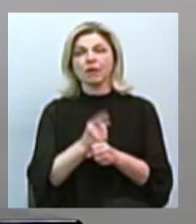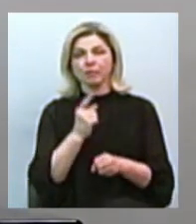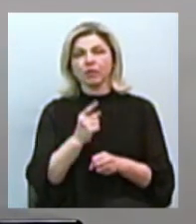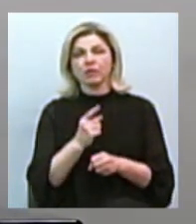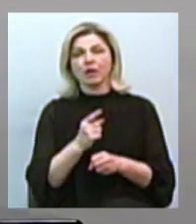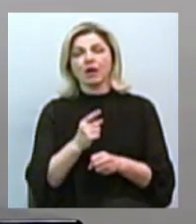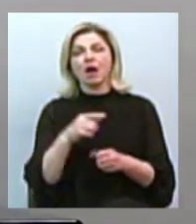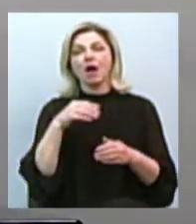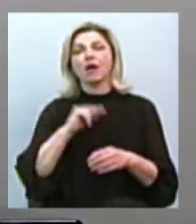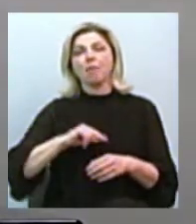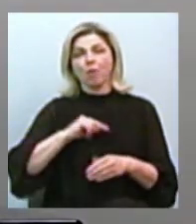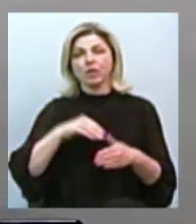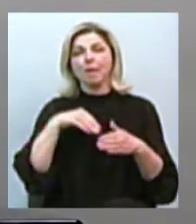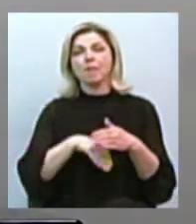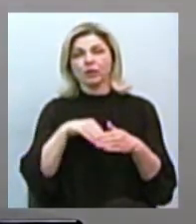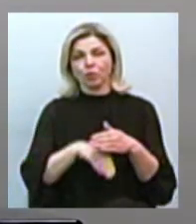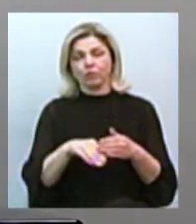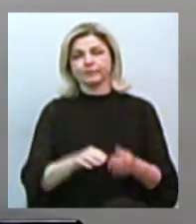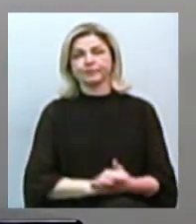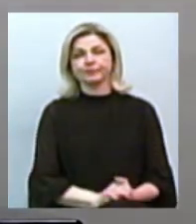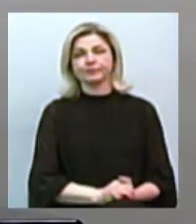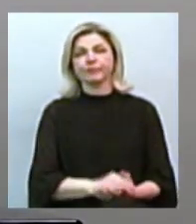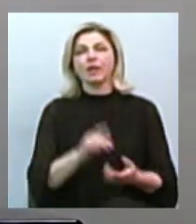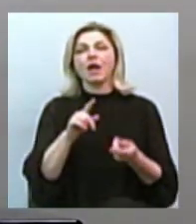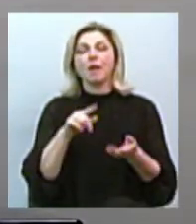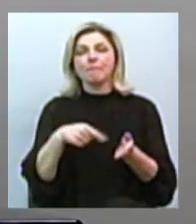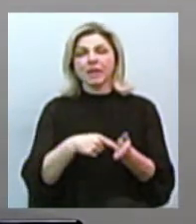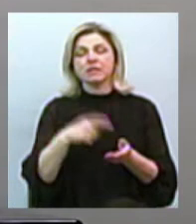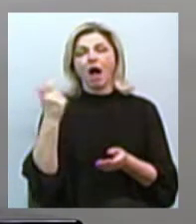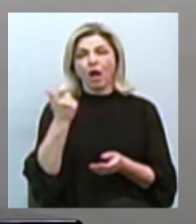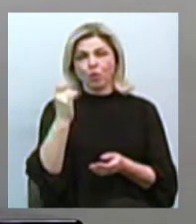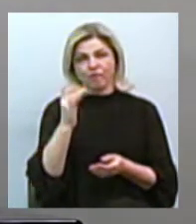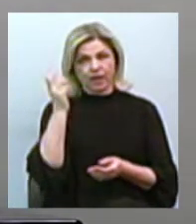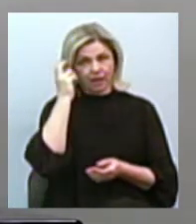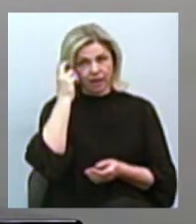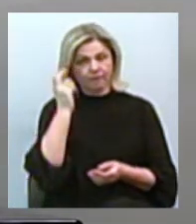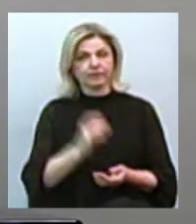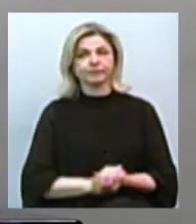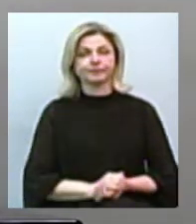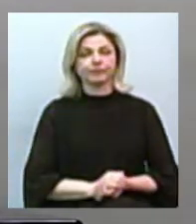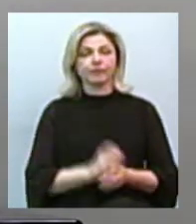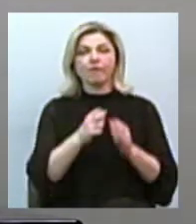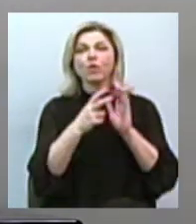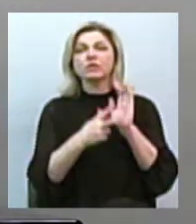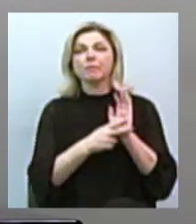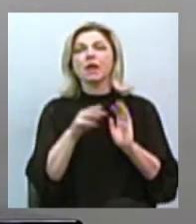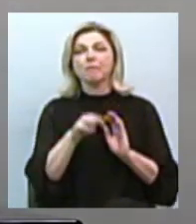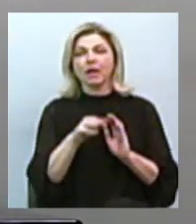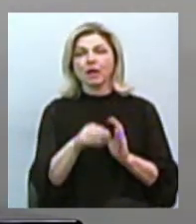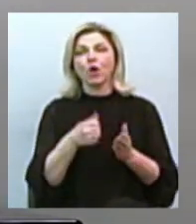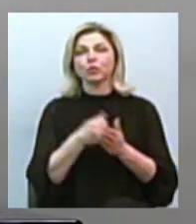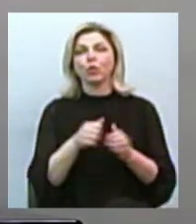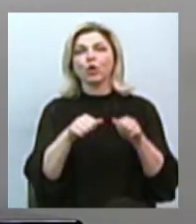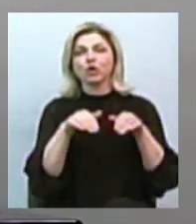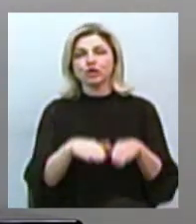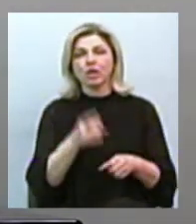метрополітену. Це стосується міст Києва і Харкова. Крім того, з 18 березня до прийняття окремого рішення